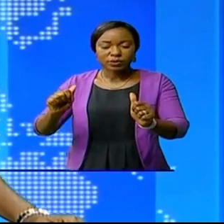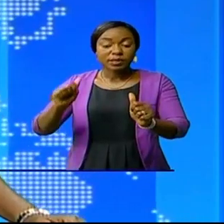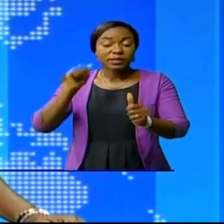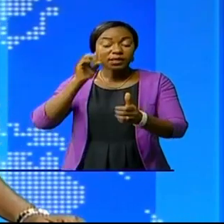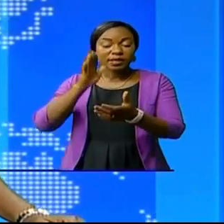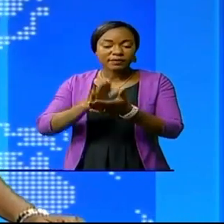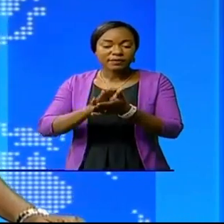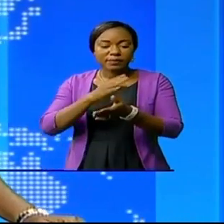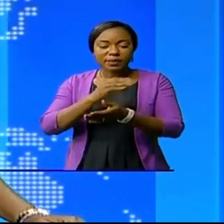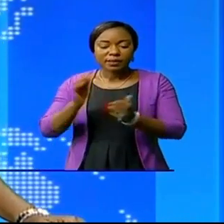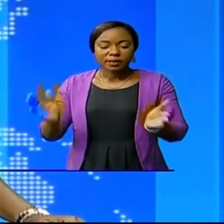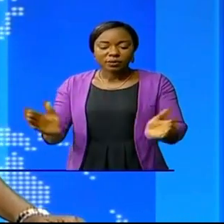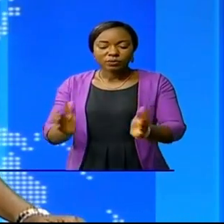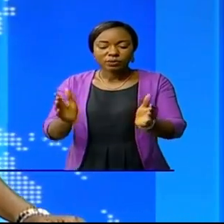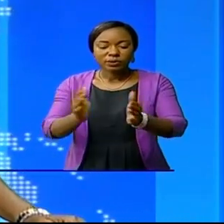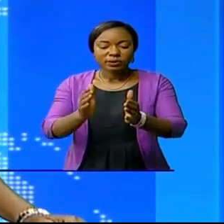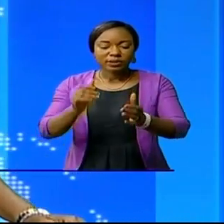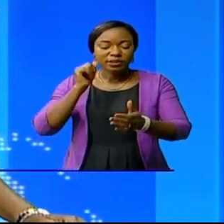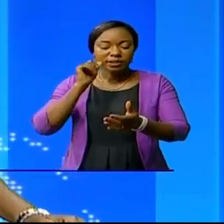l'épargne.